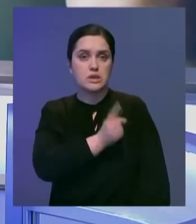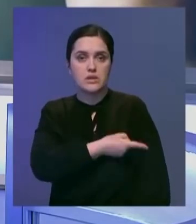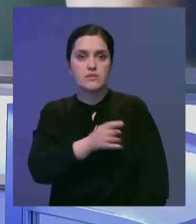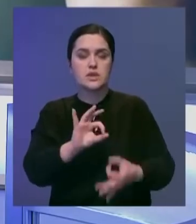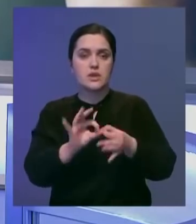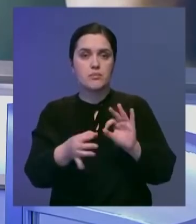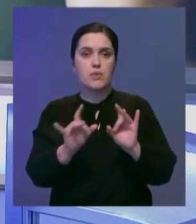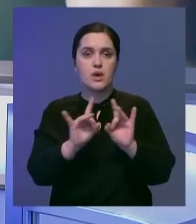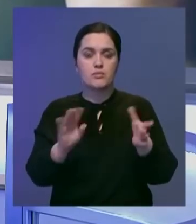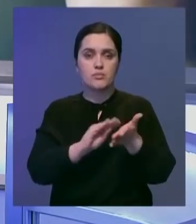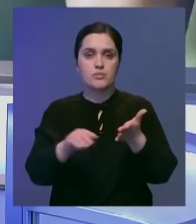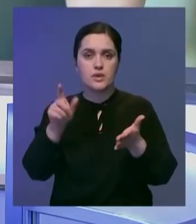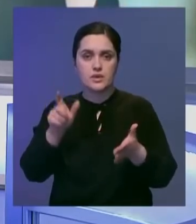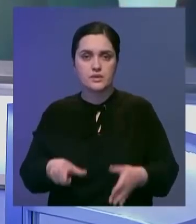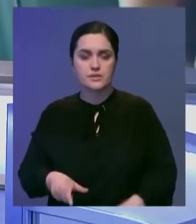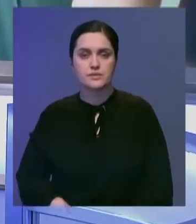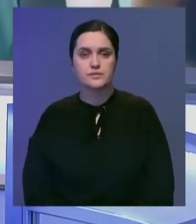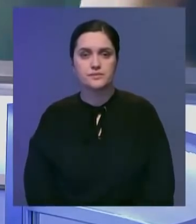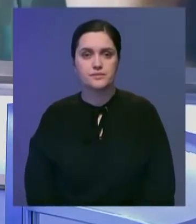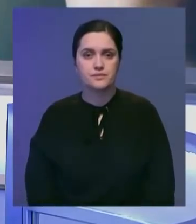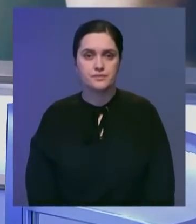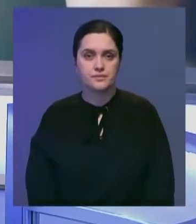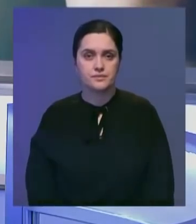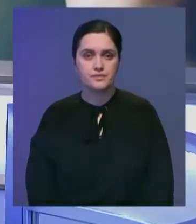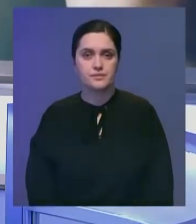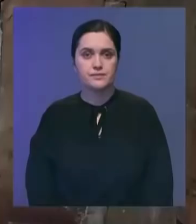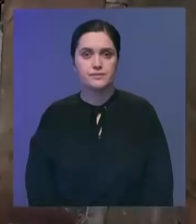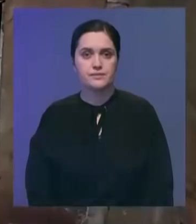они не в силах. Более подробно расскажет Роза Сатканова.